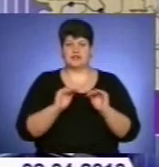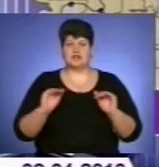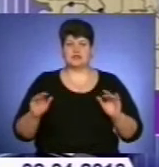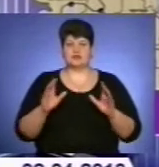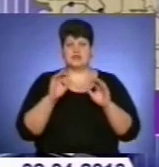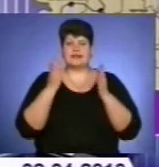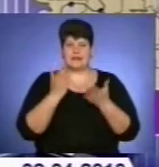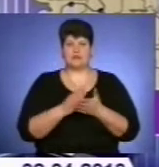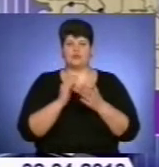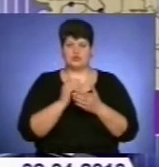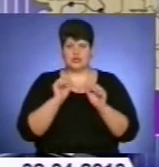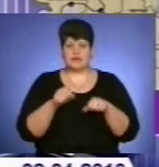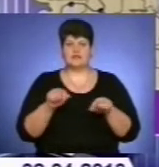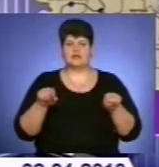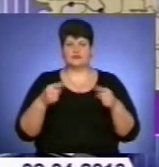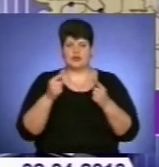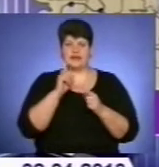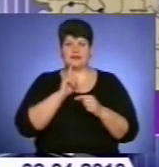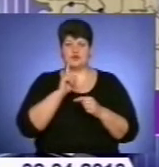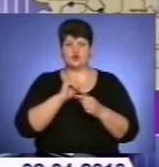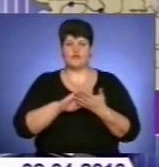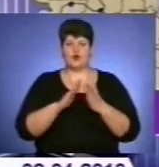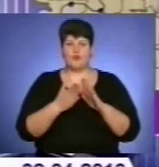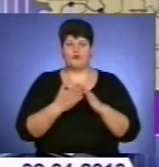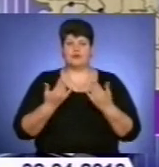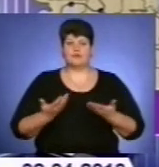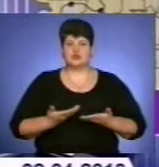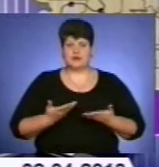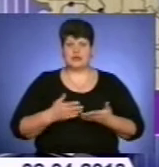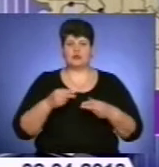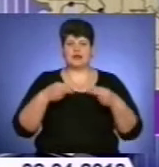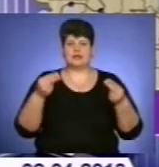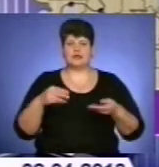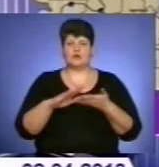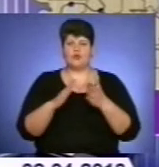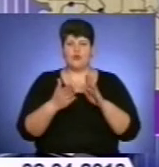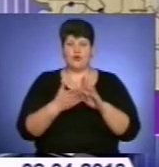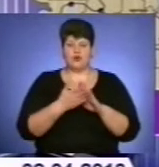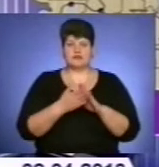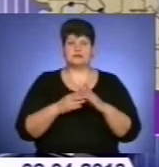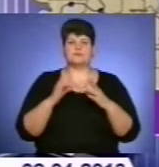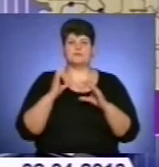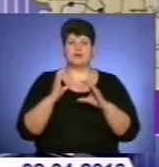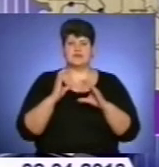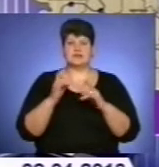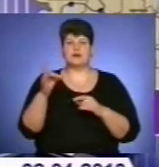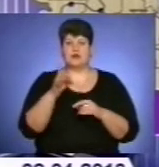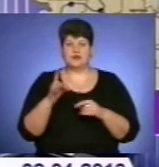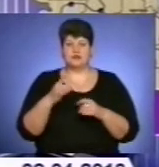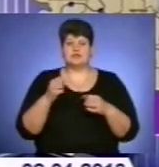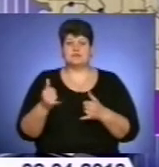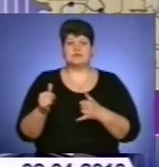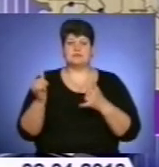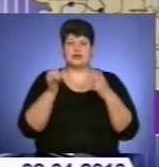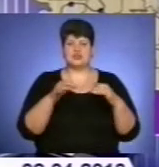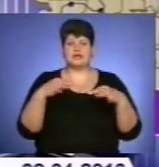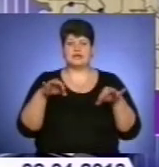можливість створення тимчасових умов для проживання. Укладені угоди з перевізниками району щодо забезпечення транспортними засобами